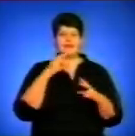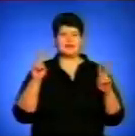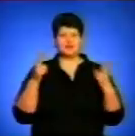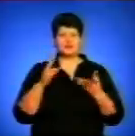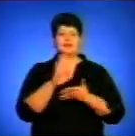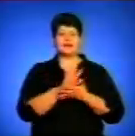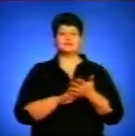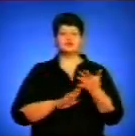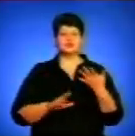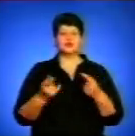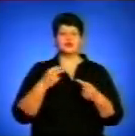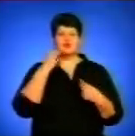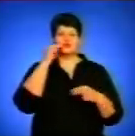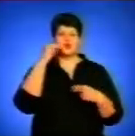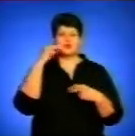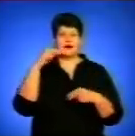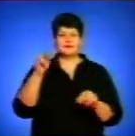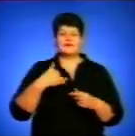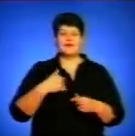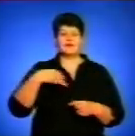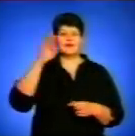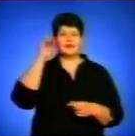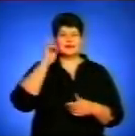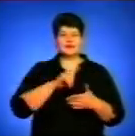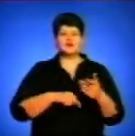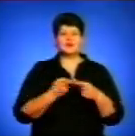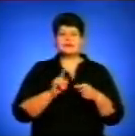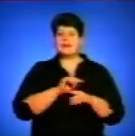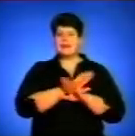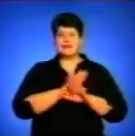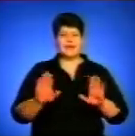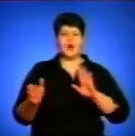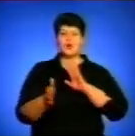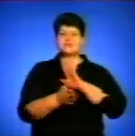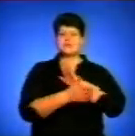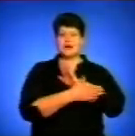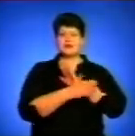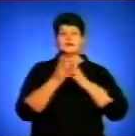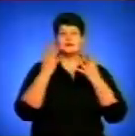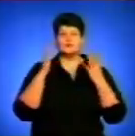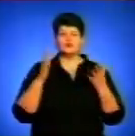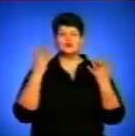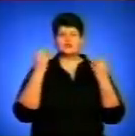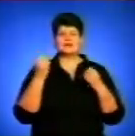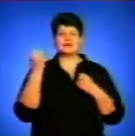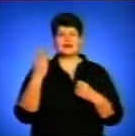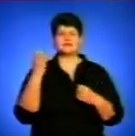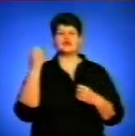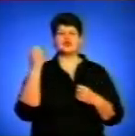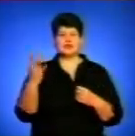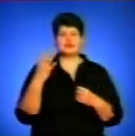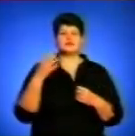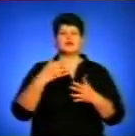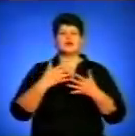вдосконалюватися. І я сподіваюся, що це не останній буде в нашій конкурсі і 13-го, і 14-го, і 15